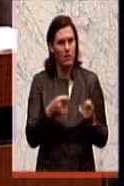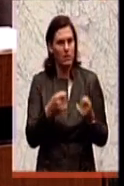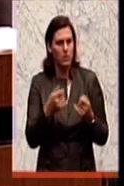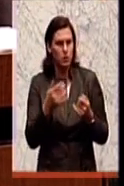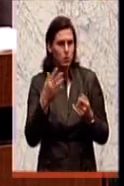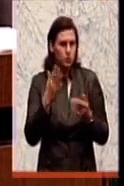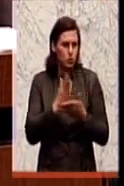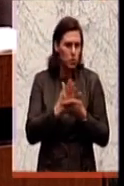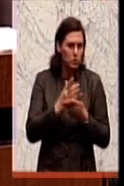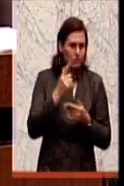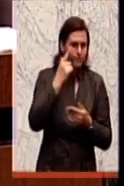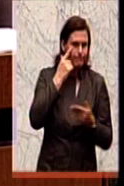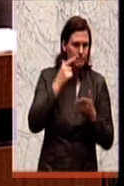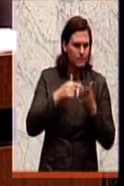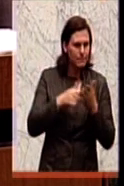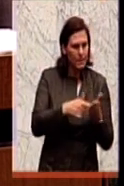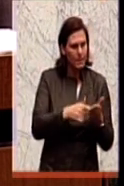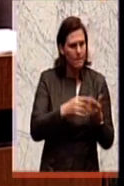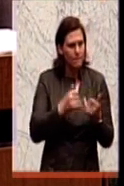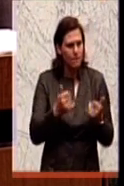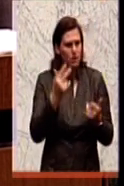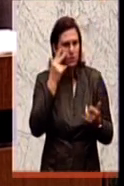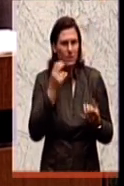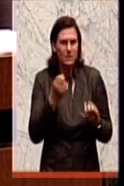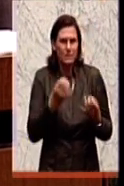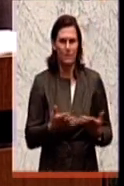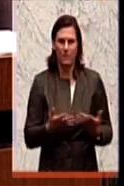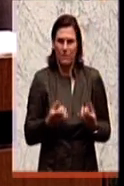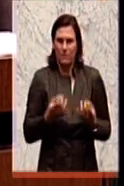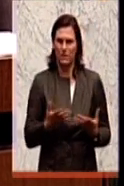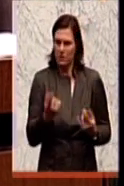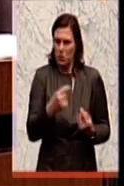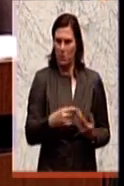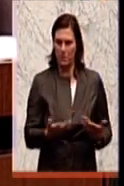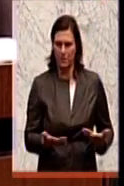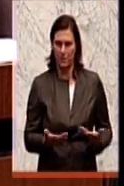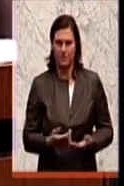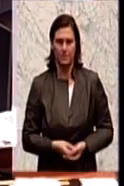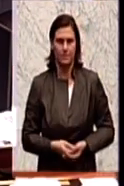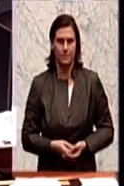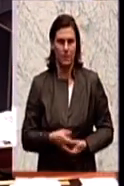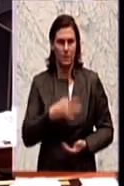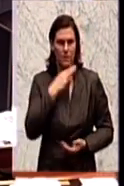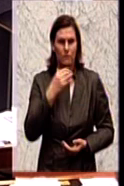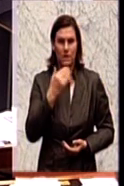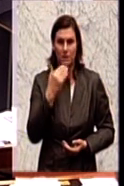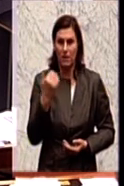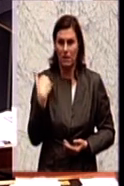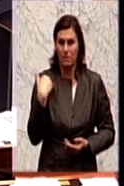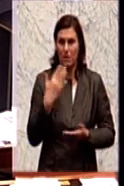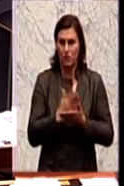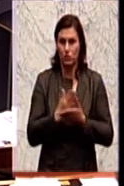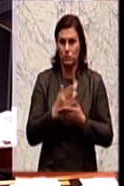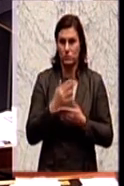konkreten Änderungen inhaltlicher Natur da auf uns warten? Frau Bundesministerin. Vielen Dank, ich habe bereits darauf hingewiesen, dass die